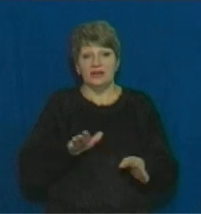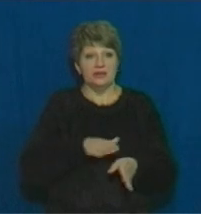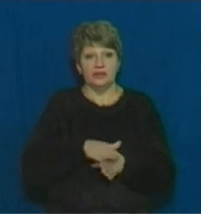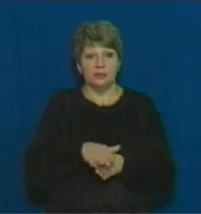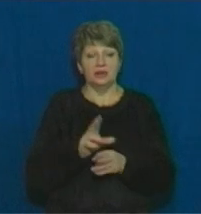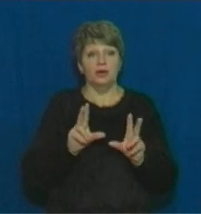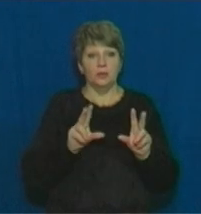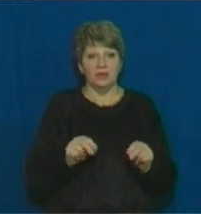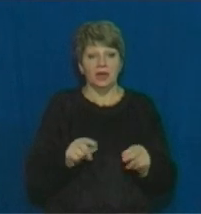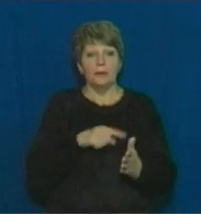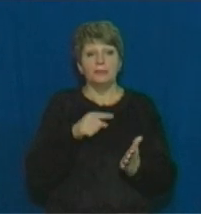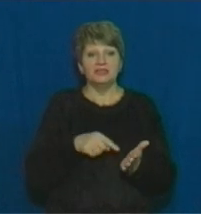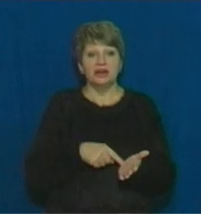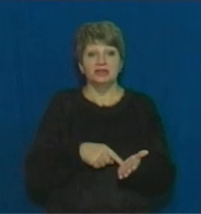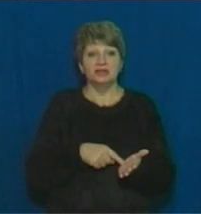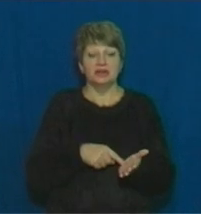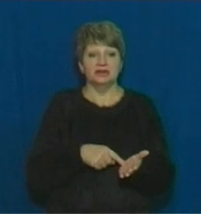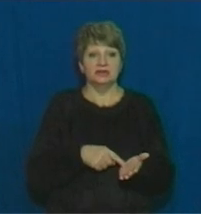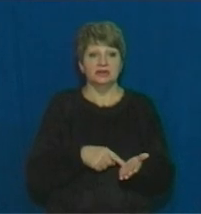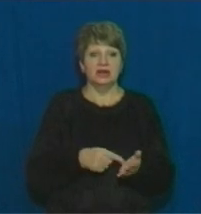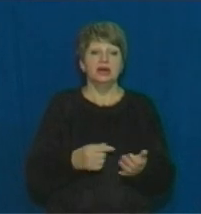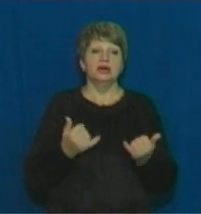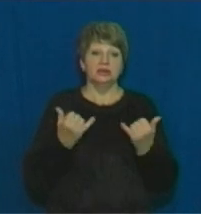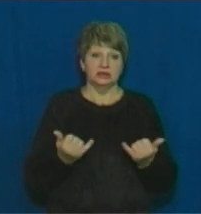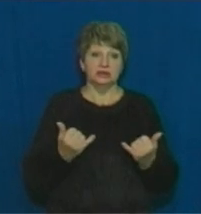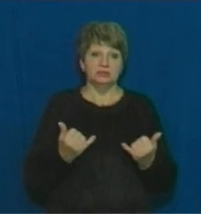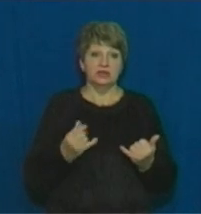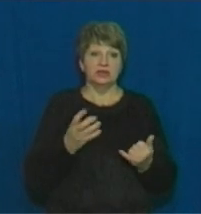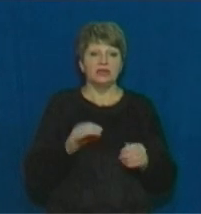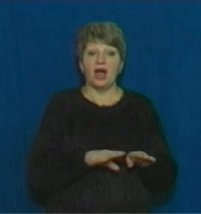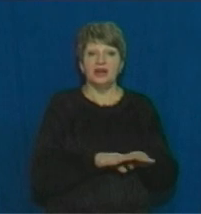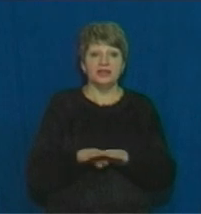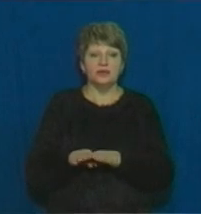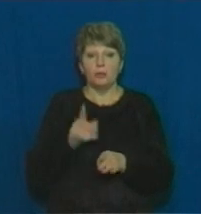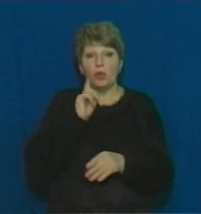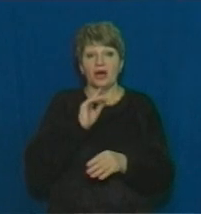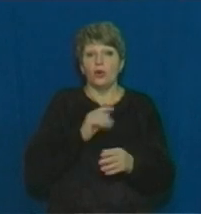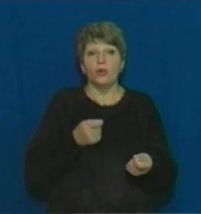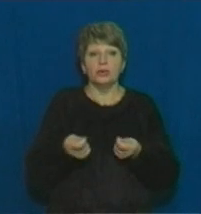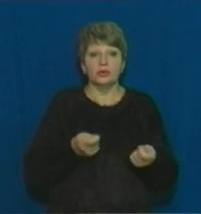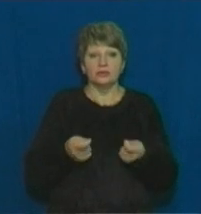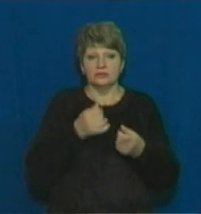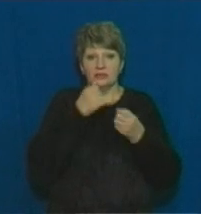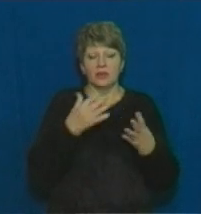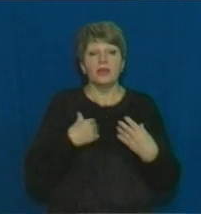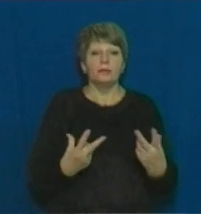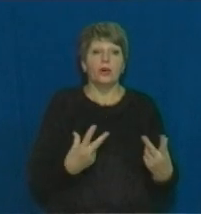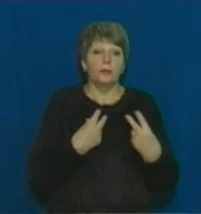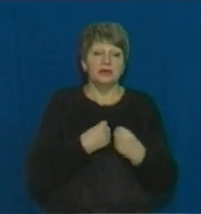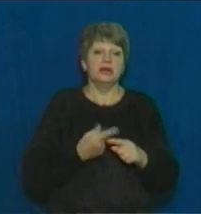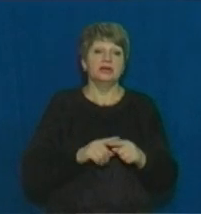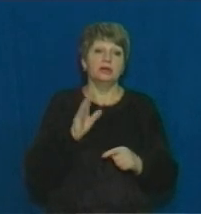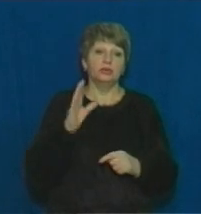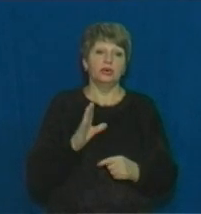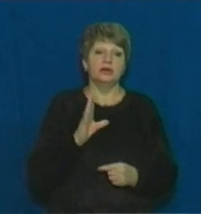і питання загального державного рівня, тому на рівні міста, воно не врегулюється по суті. Нам обіцяли, що це буде вересень